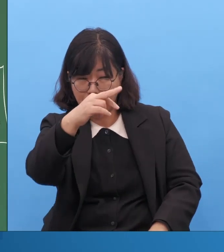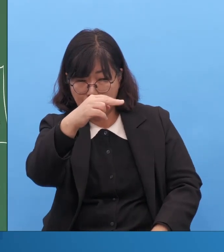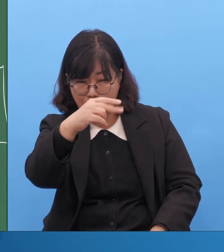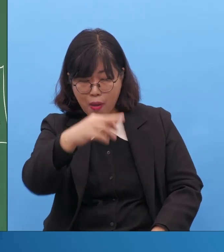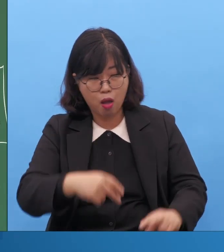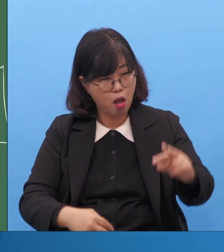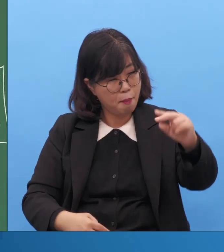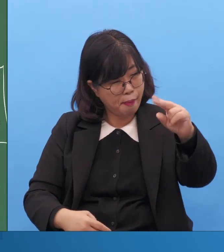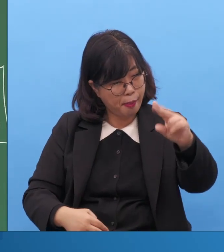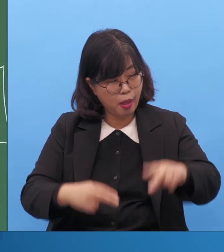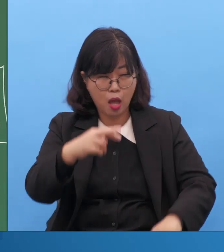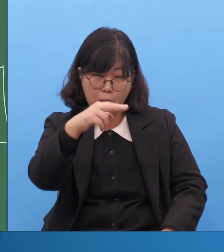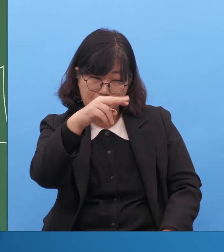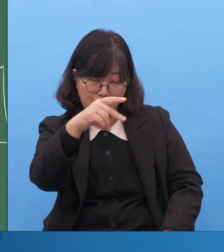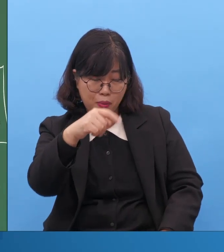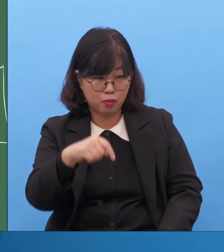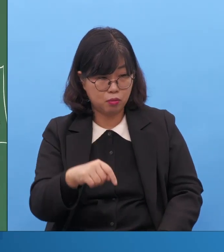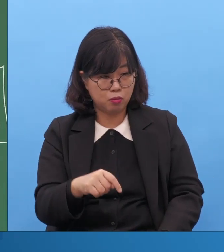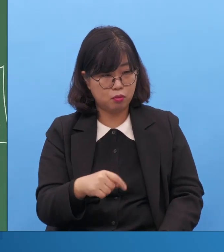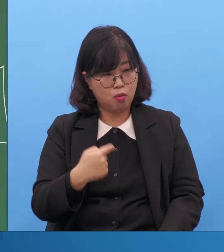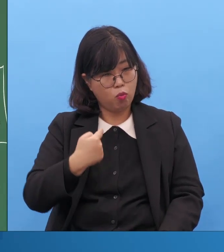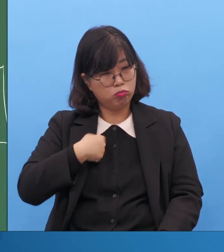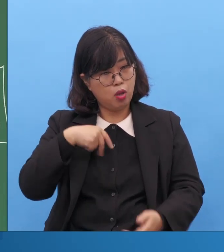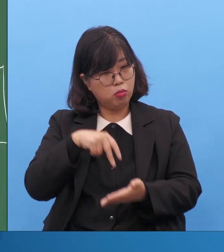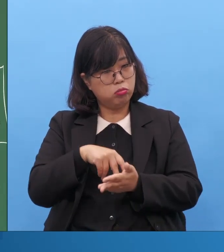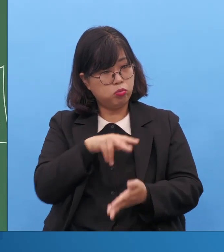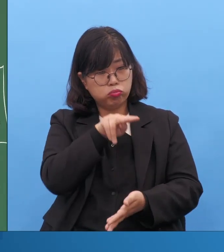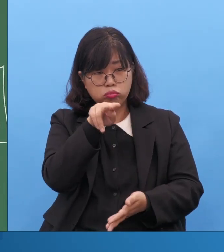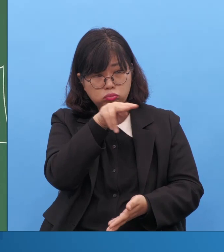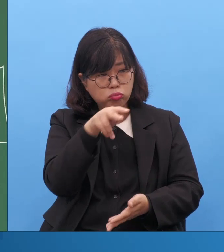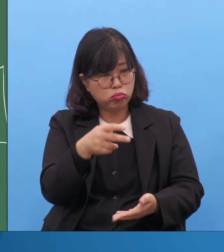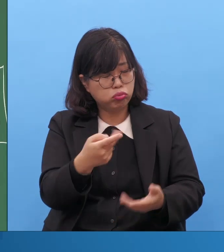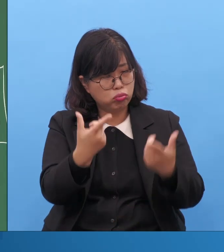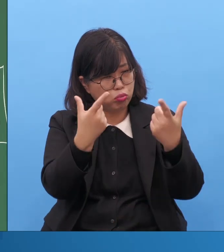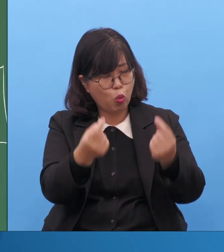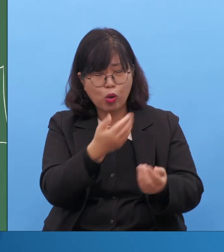소중한 성도끼리 소중한 장모님들끼리 서로 막 비난하고요.